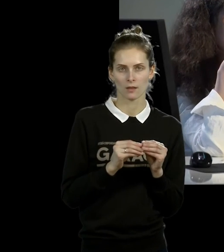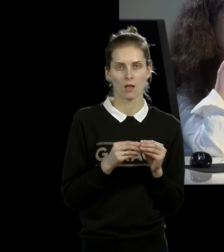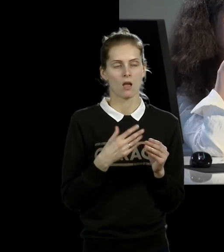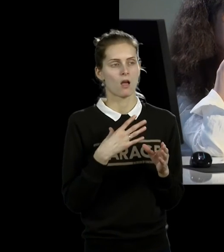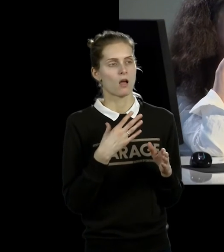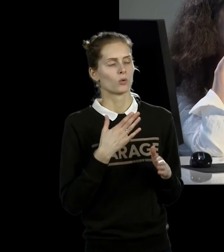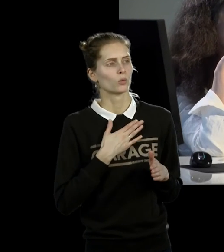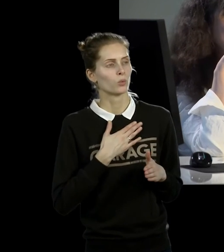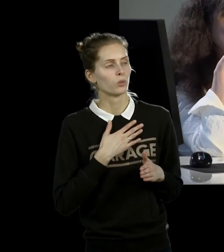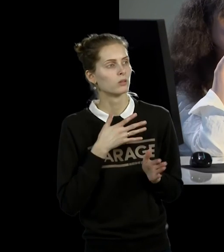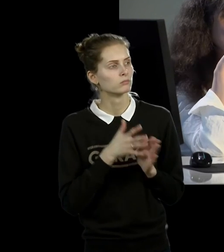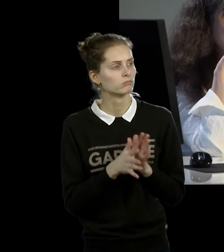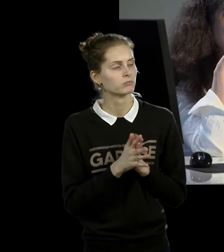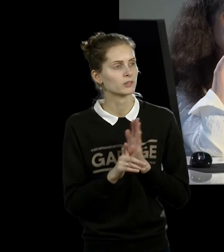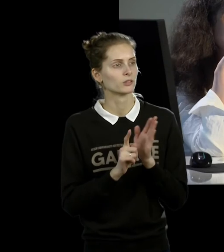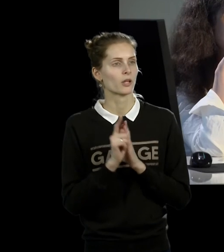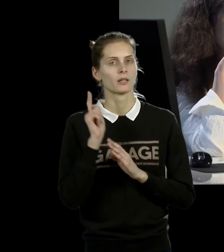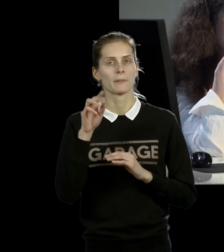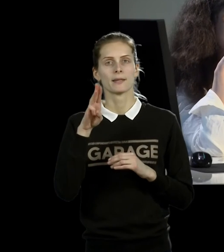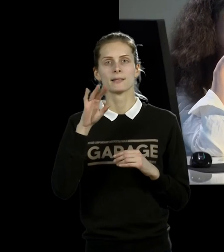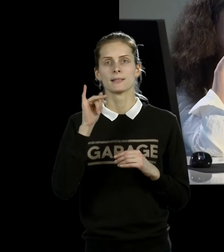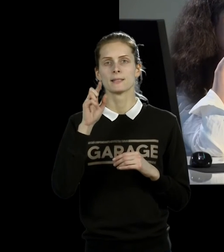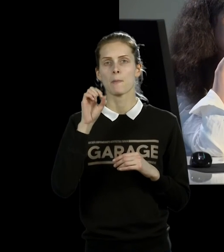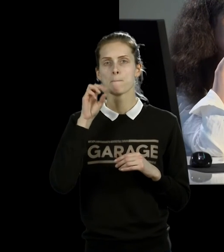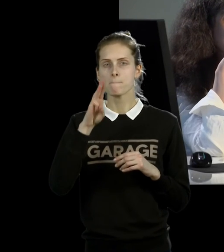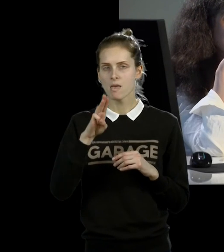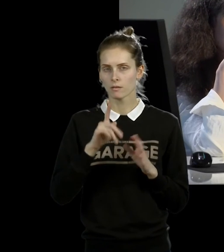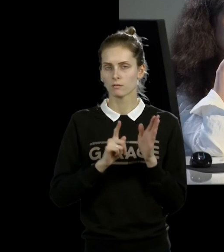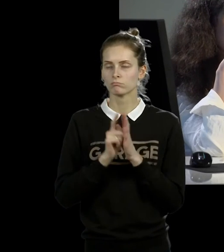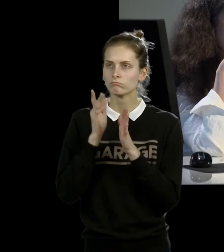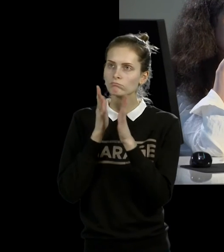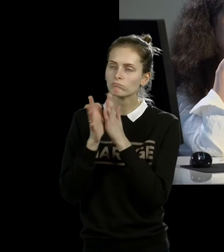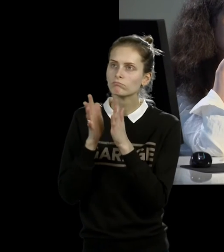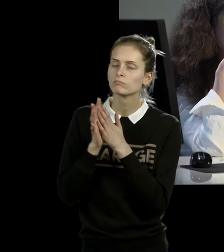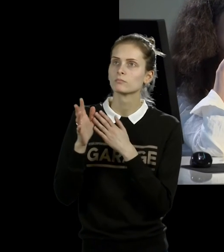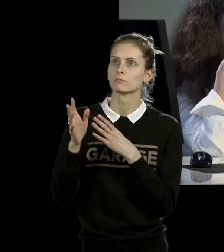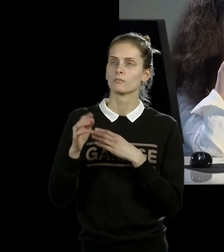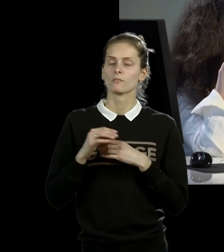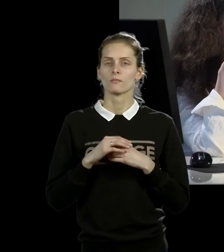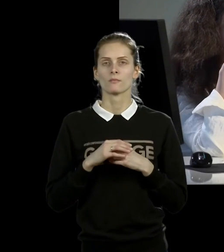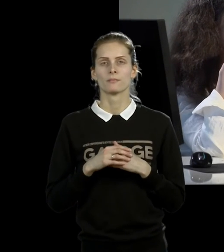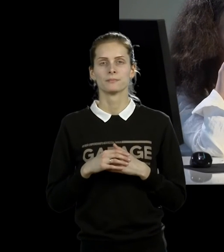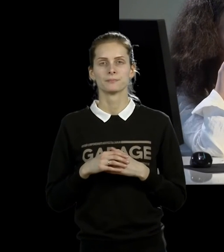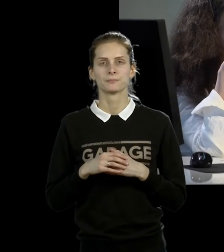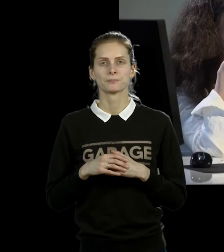тибетцами, и она интересуется буддизмом. собственно говоря, для 60-х, 70-х годов европейских такие